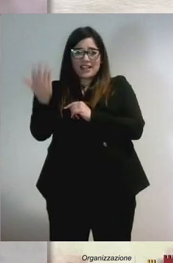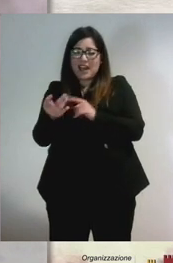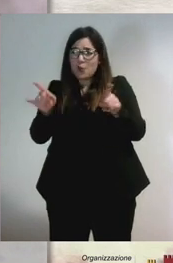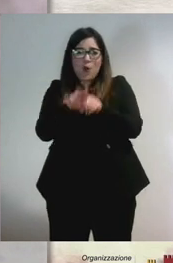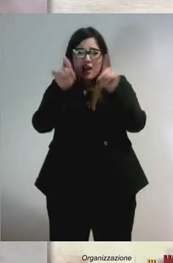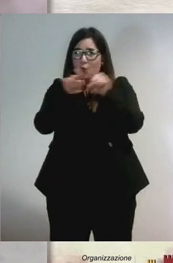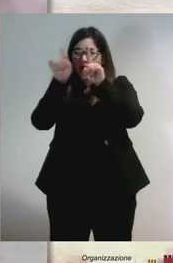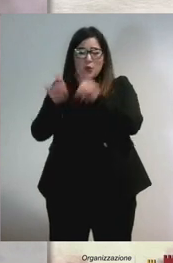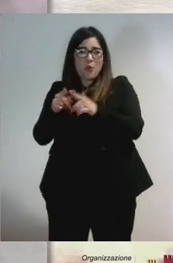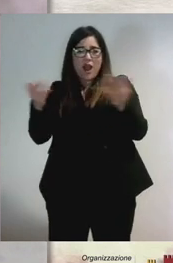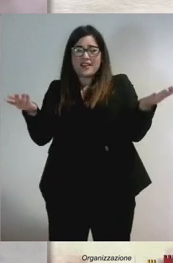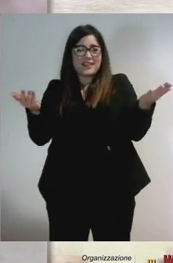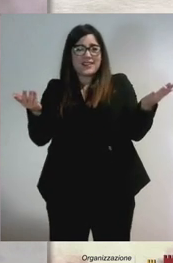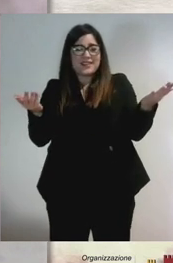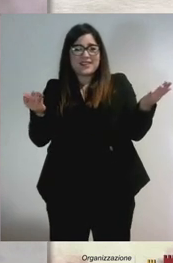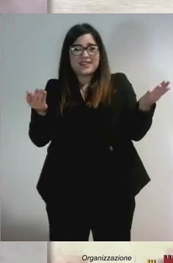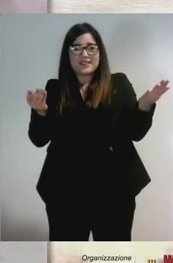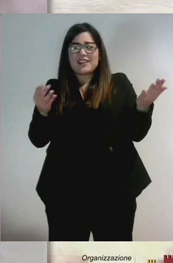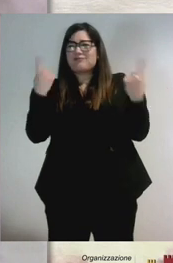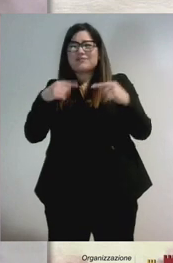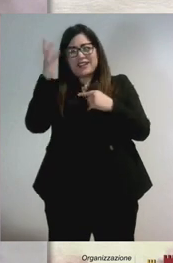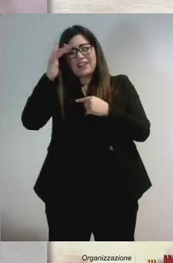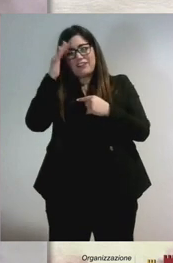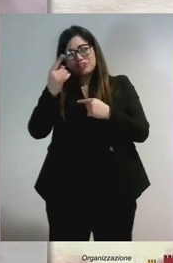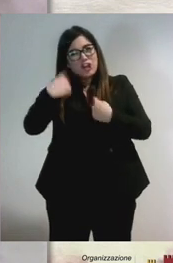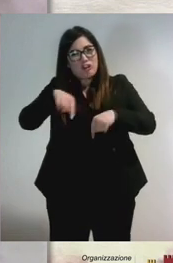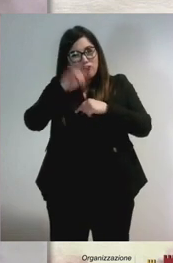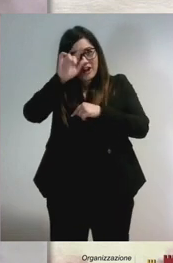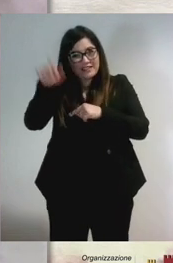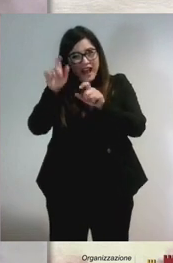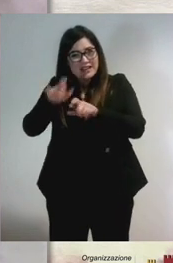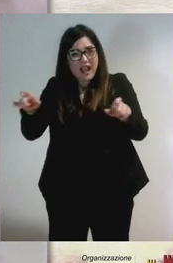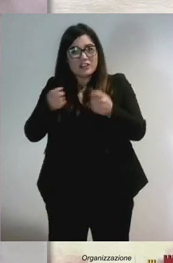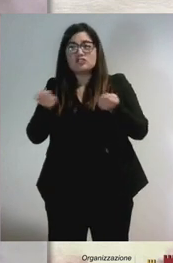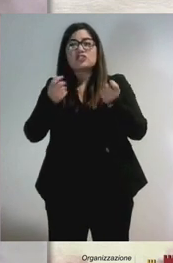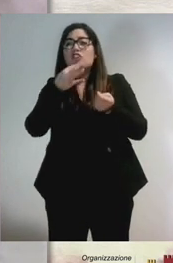fa riflettere, perché non è vero che noi italiani non siamo capaci di gestire.